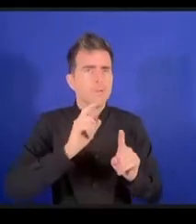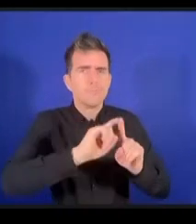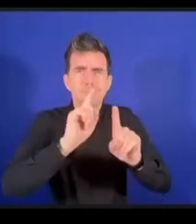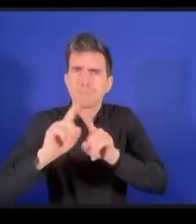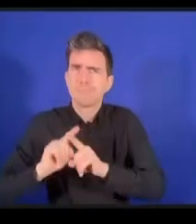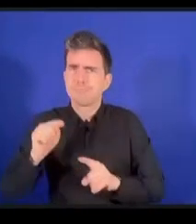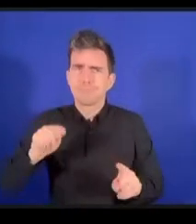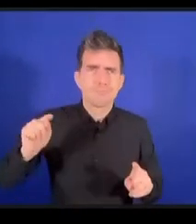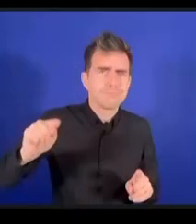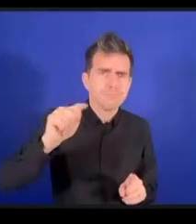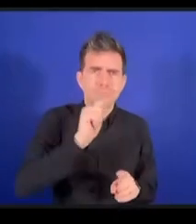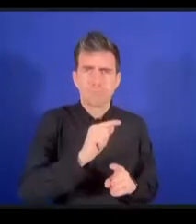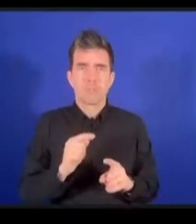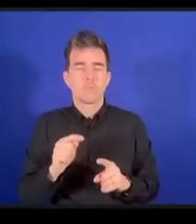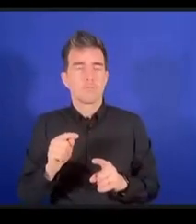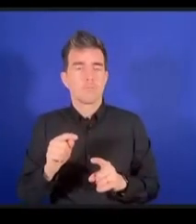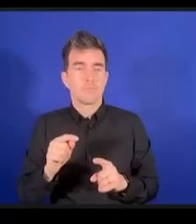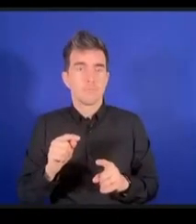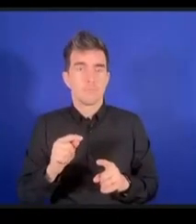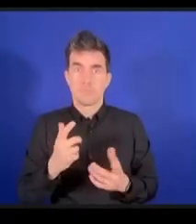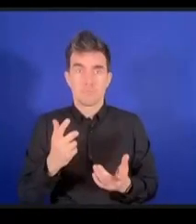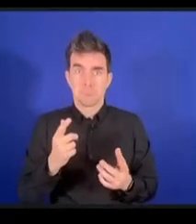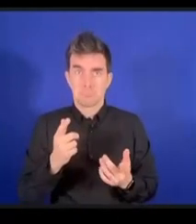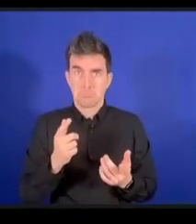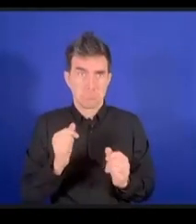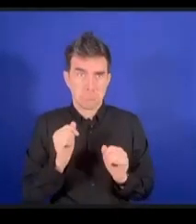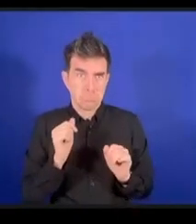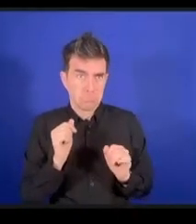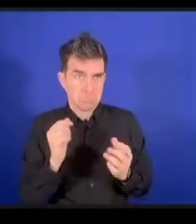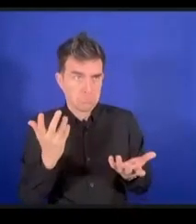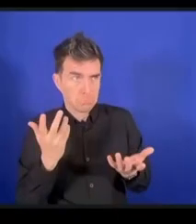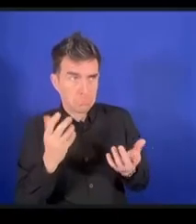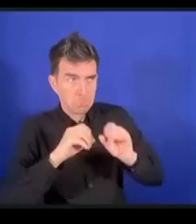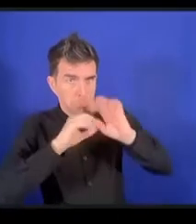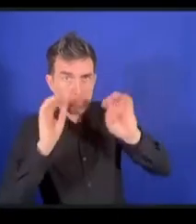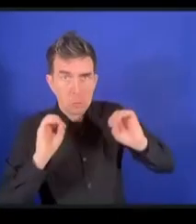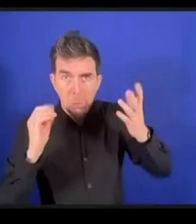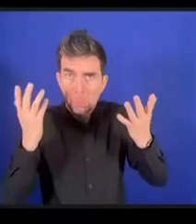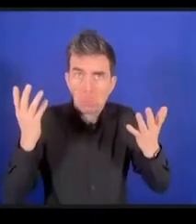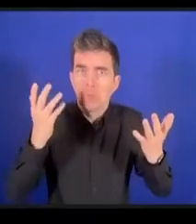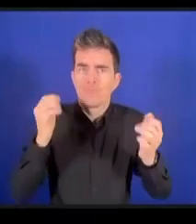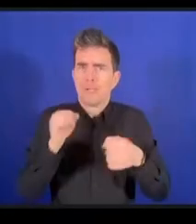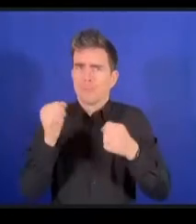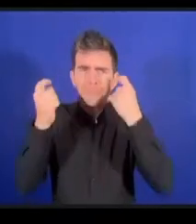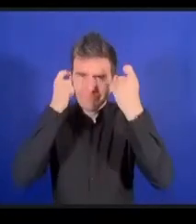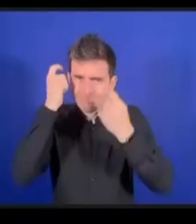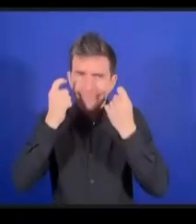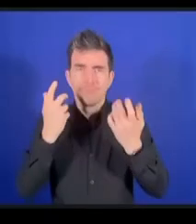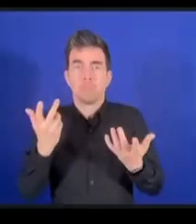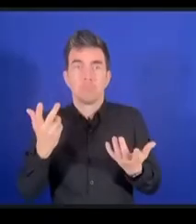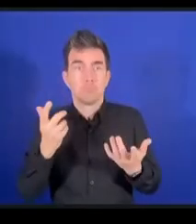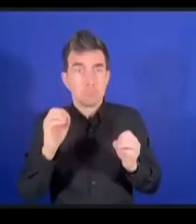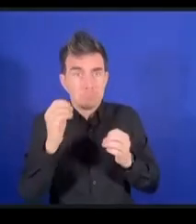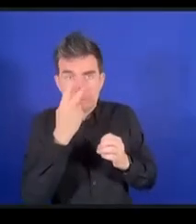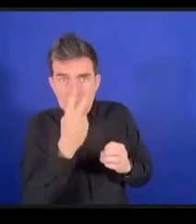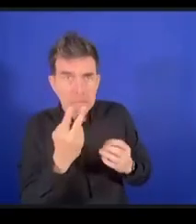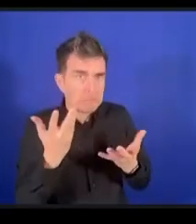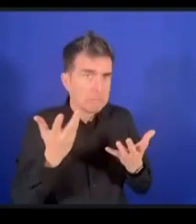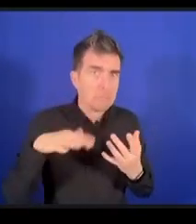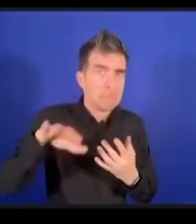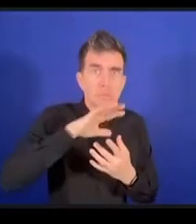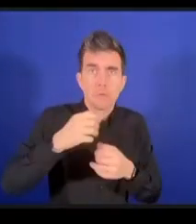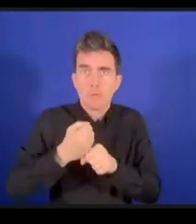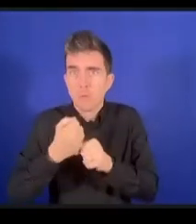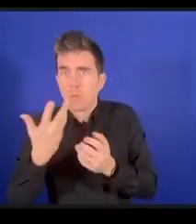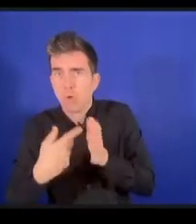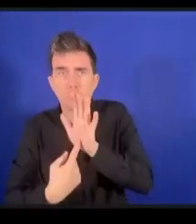réfléchir si on ne peut rien voir et on ne peut rien voir si les gens ne sont pas là pour participer voilà j'espère que cela aura été